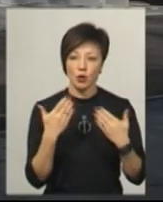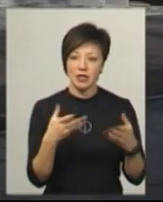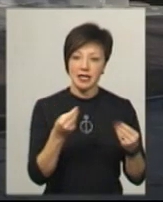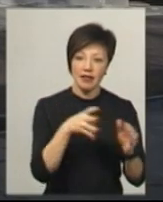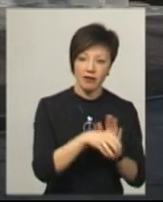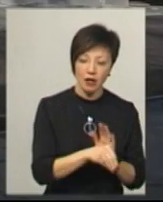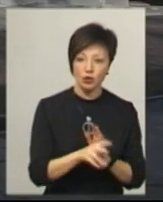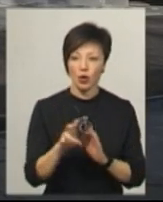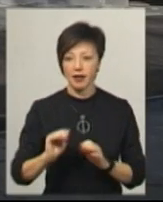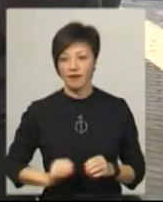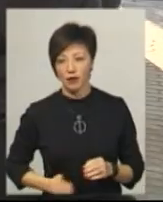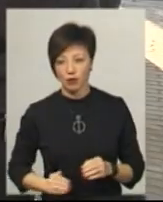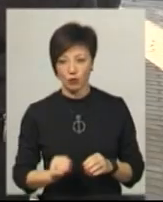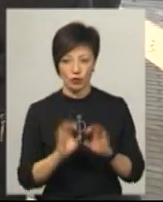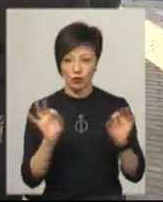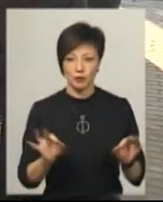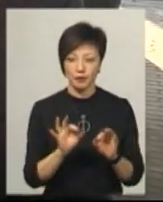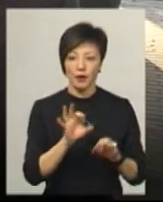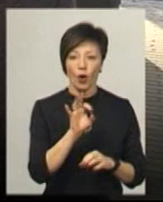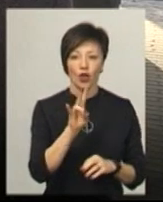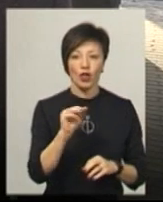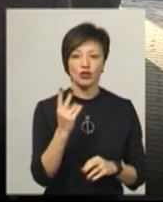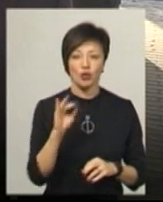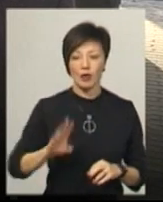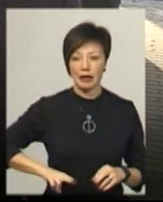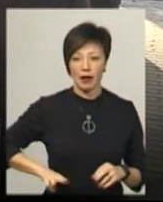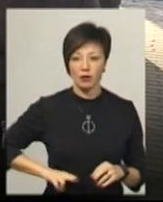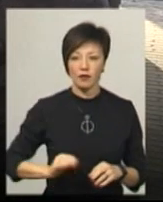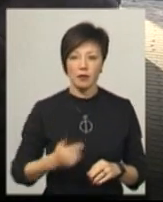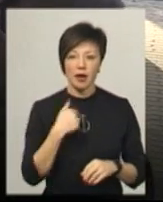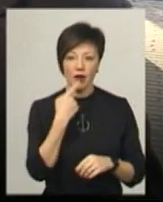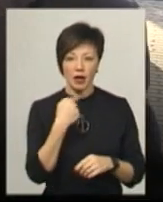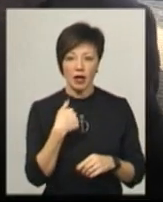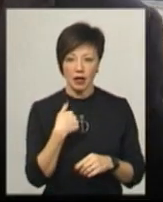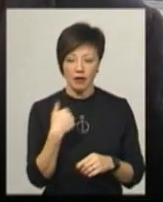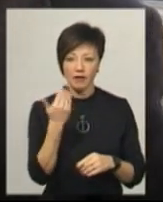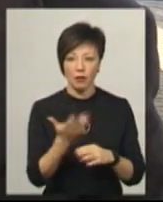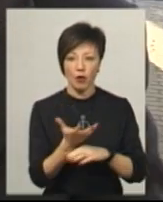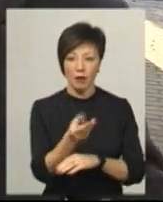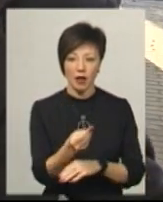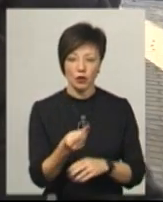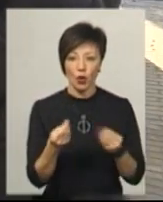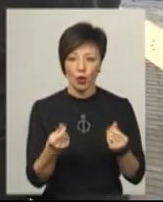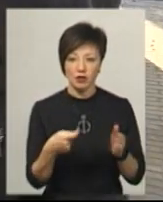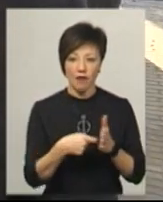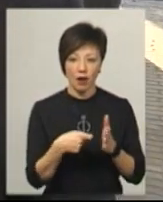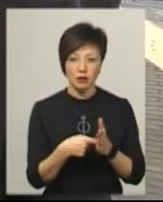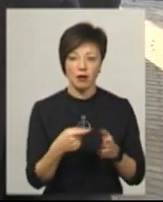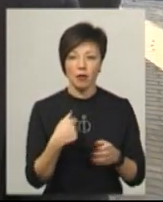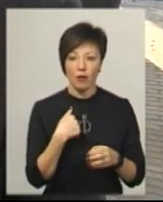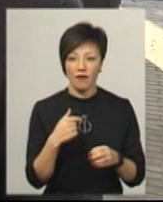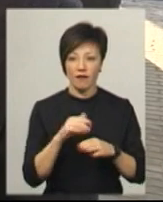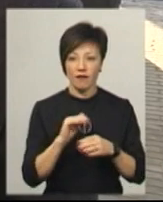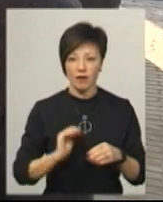інвесторами, ані з КП «Цивіль Житлобуд». Онишка яким чином вказує, що я з'йду з вами, ви проплачуєте в касу кошти на вказану мною